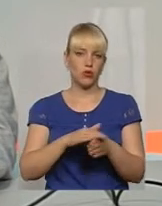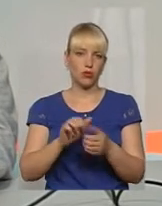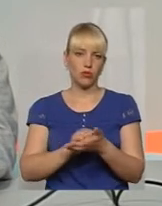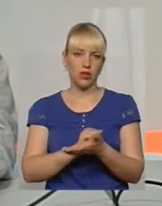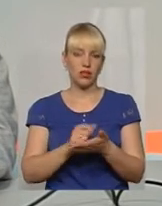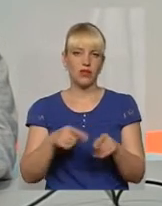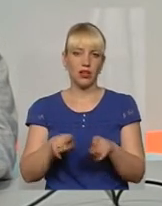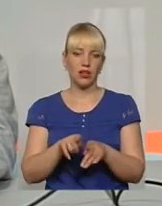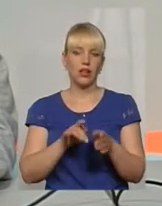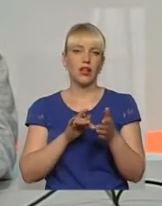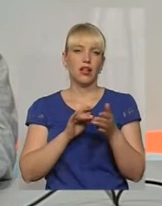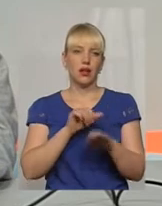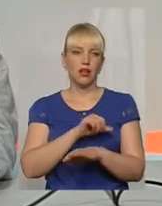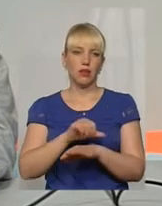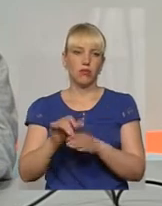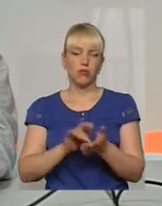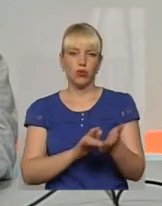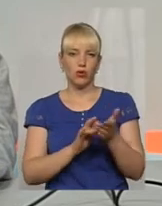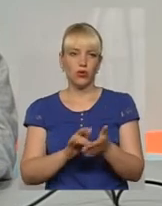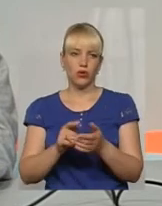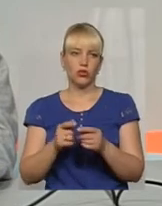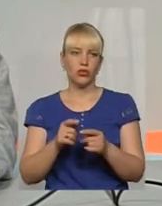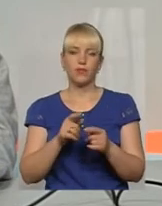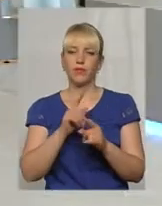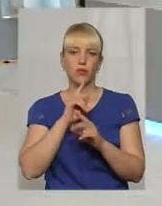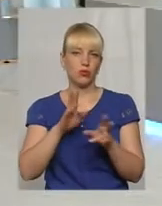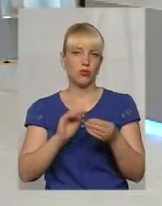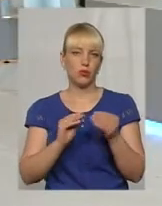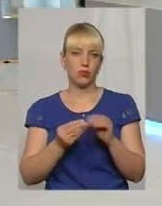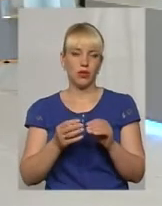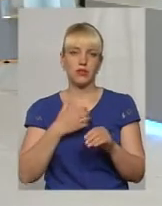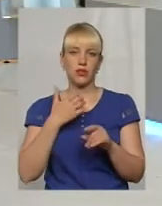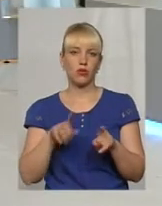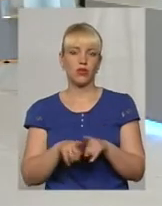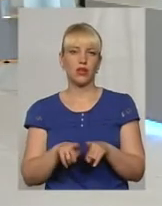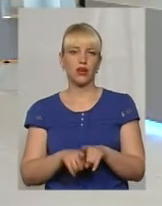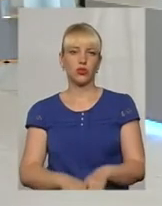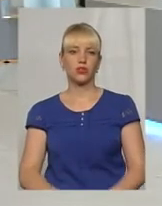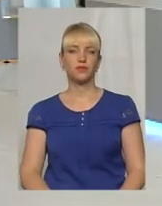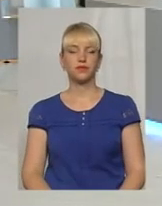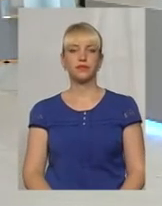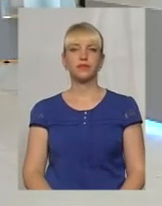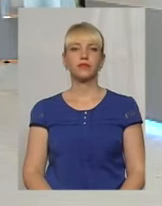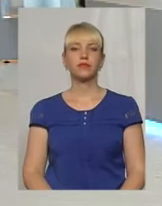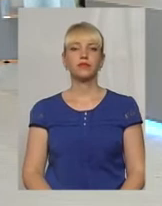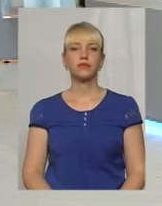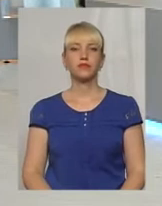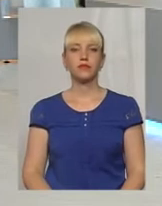така подорож і поретан кордону з дітьми ніколи не буде проблемою. Страховка також має входити у цей пакет документів, так?